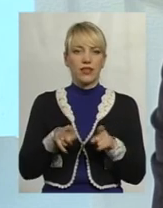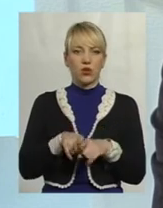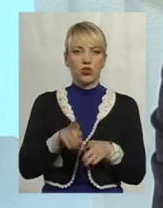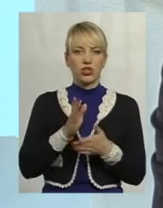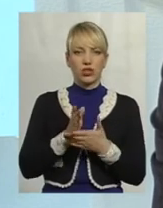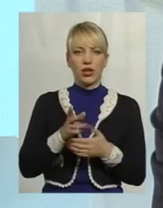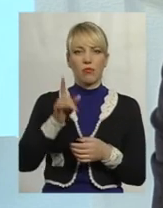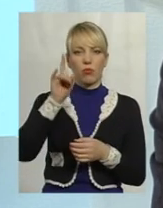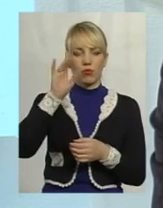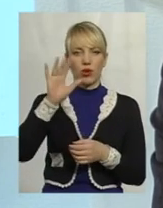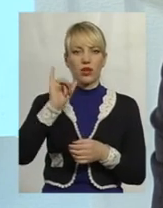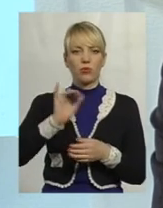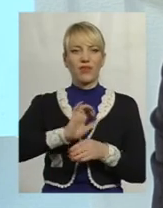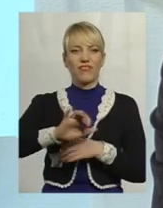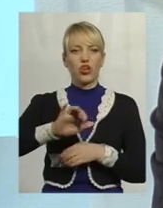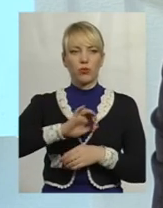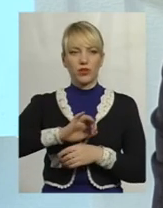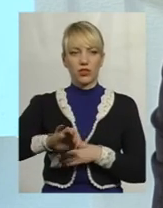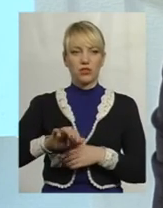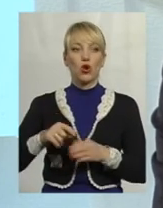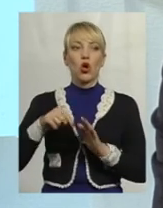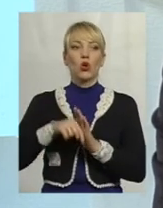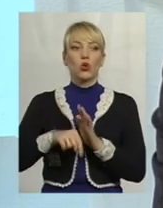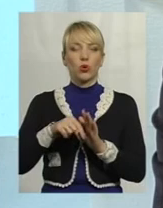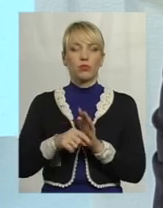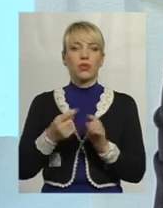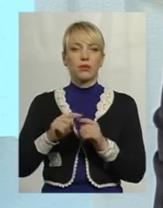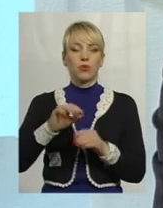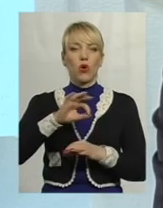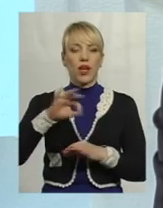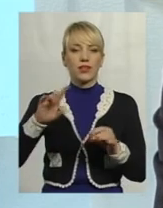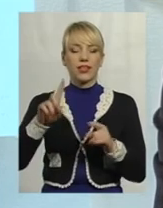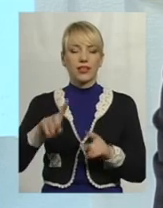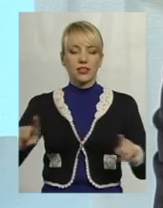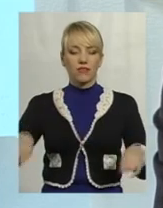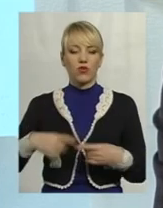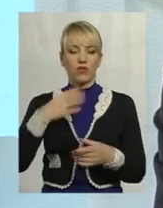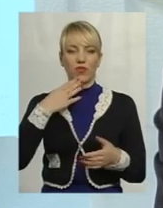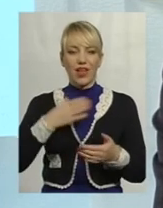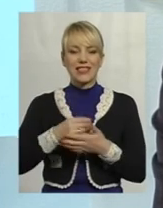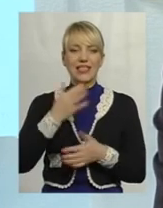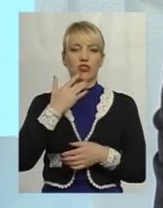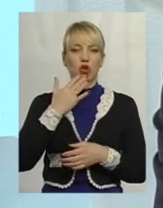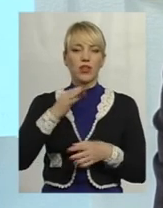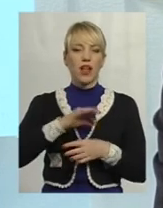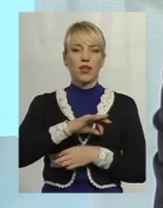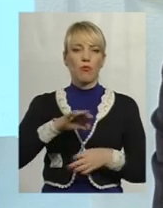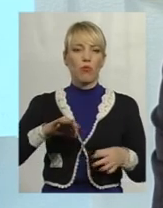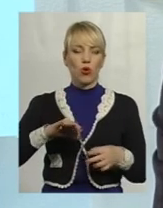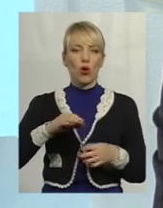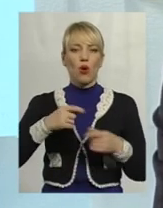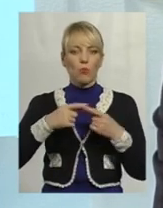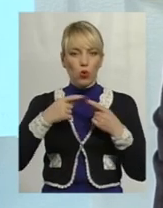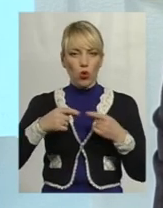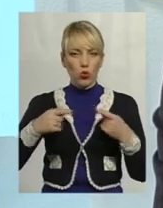виробництво, тобто ті проєкти, в яких створюється, власне, національний продукт та додаткова вартість.